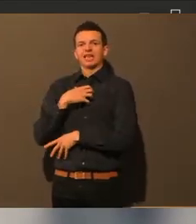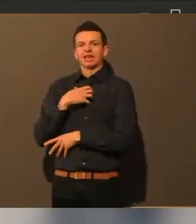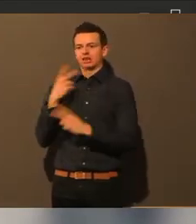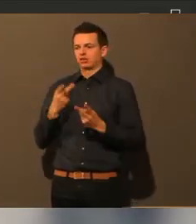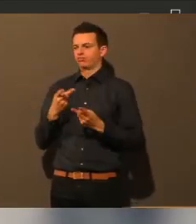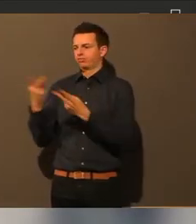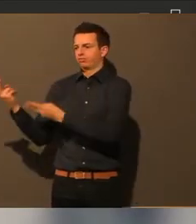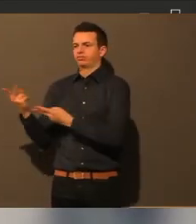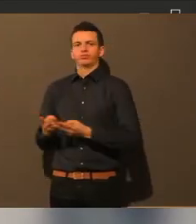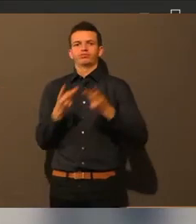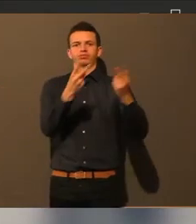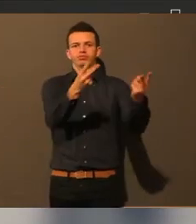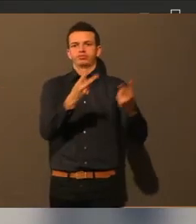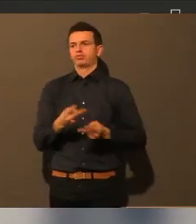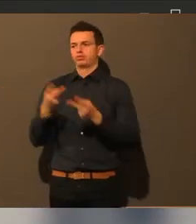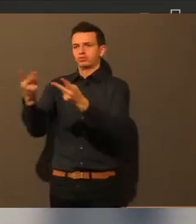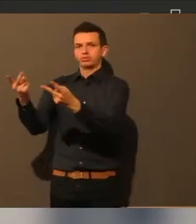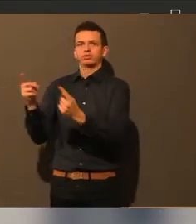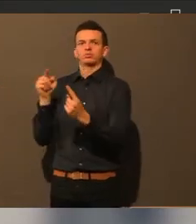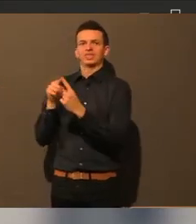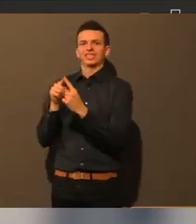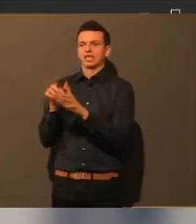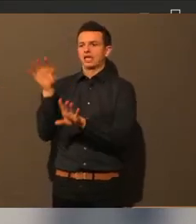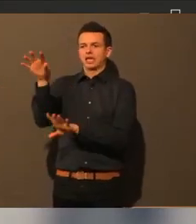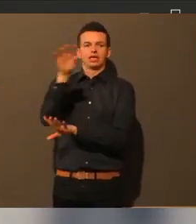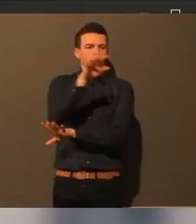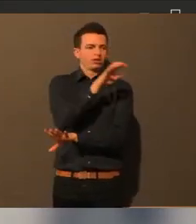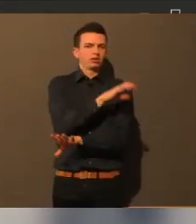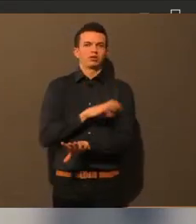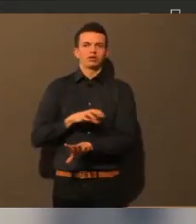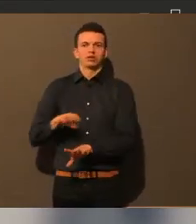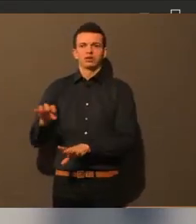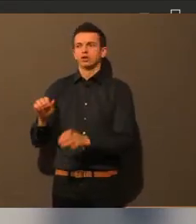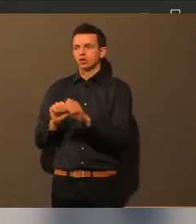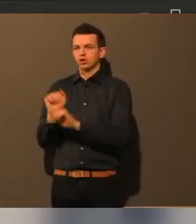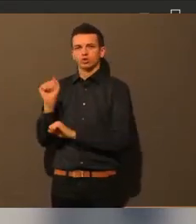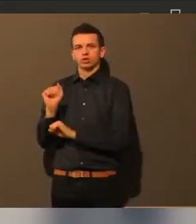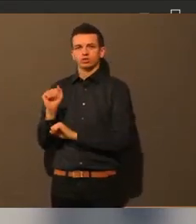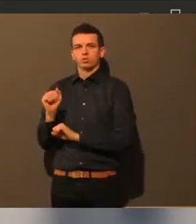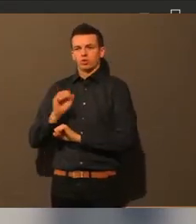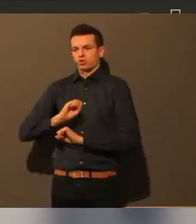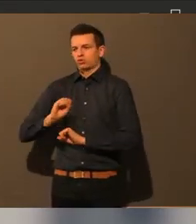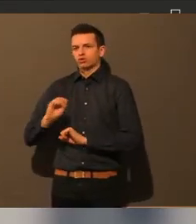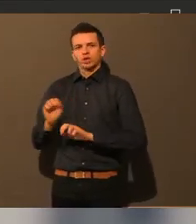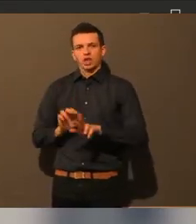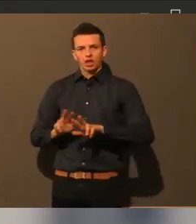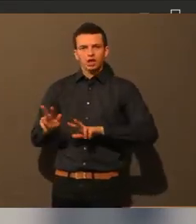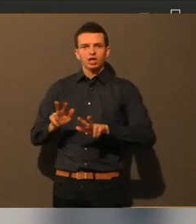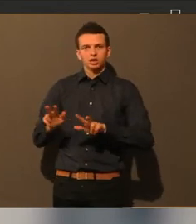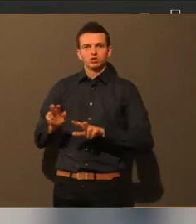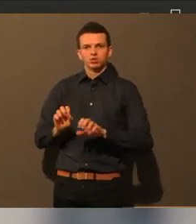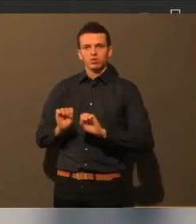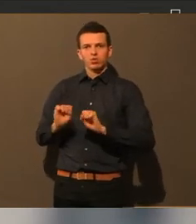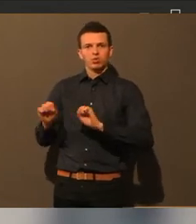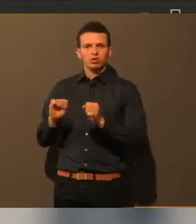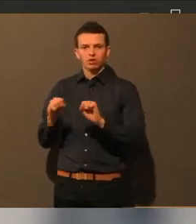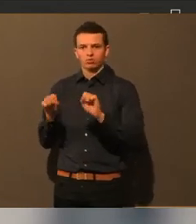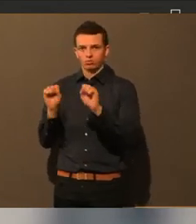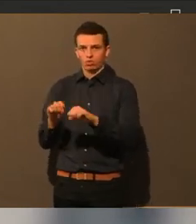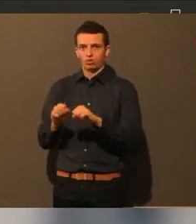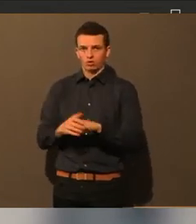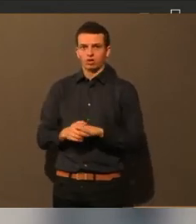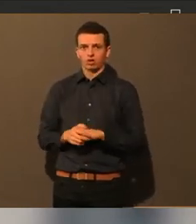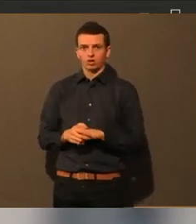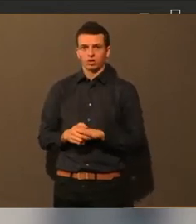ärztliche und medizinische Betreuung auch für alle sicherzustellen. Und zwar eben, ob man mit Corona ins Krankenhaus kommt oder dann eben